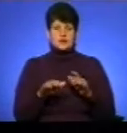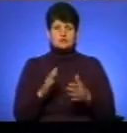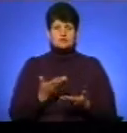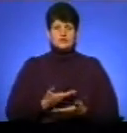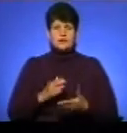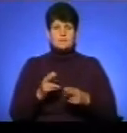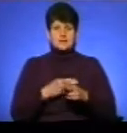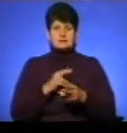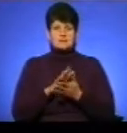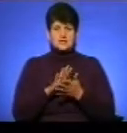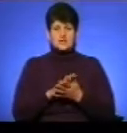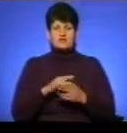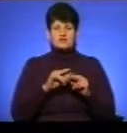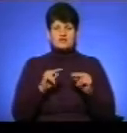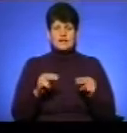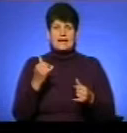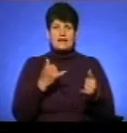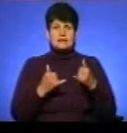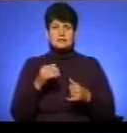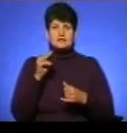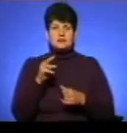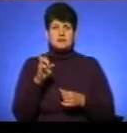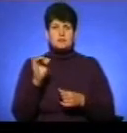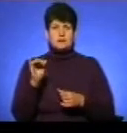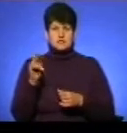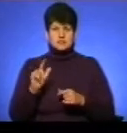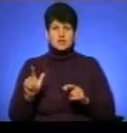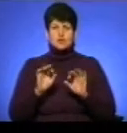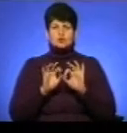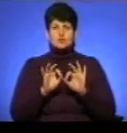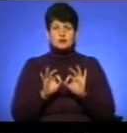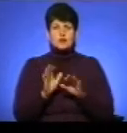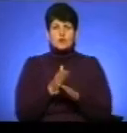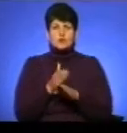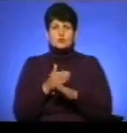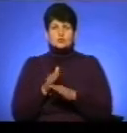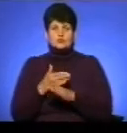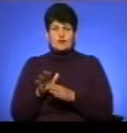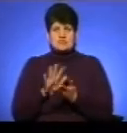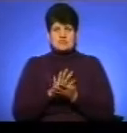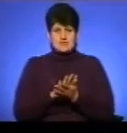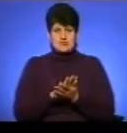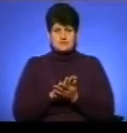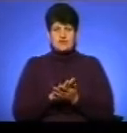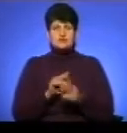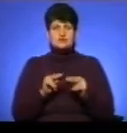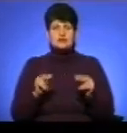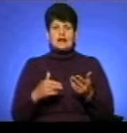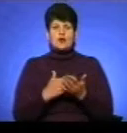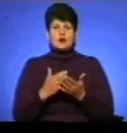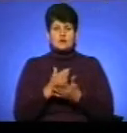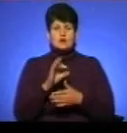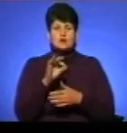вчитель-хімітор Непільської класичної гімназії Тетяна Биць розповіла про способи сортування сміття. Вчитель географії Ольга